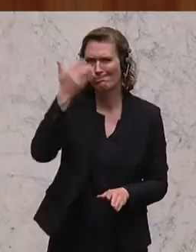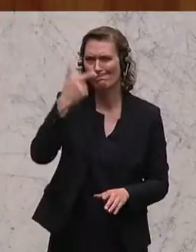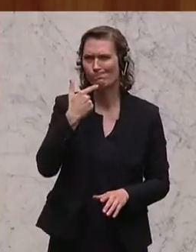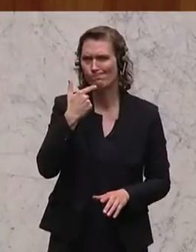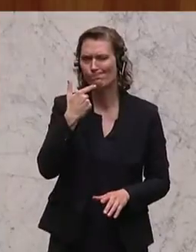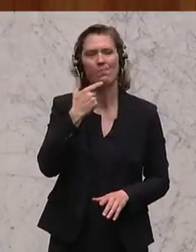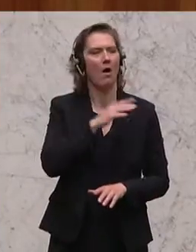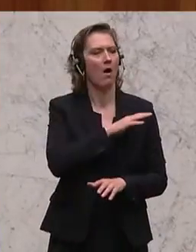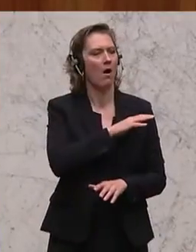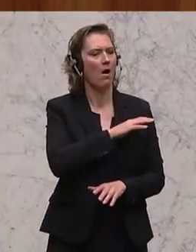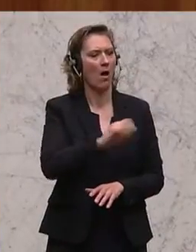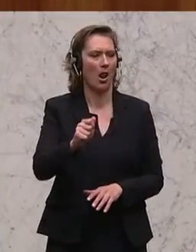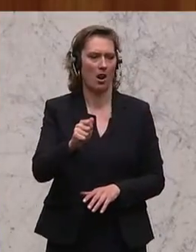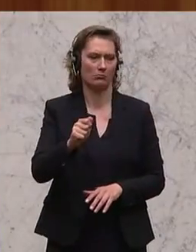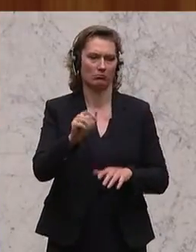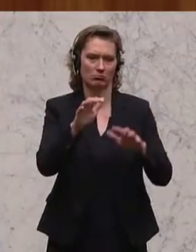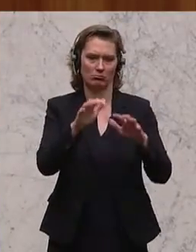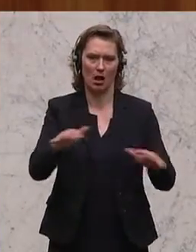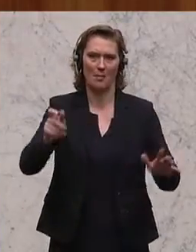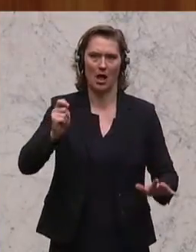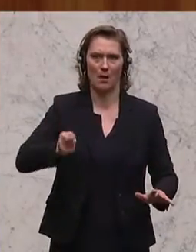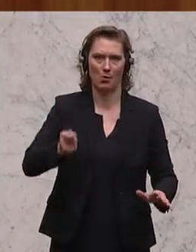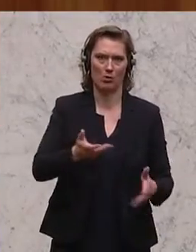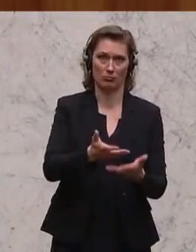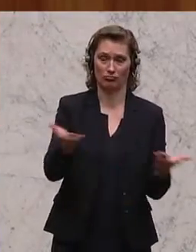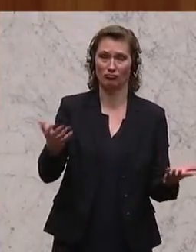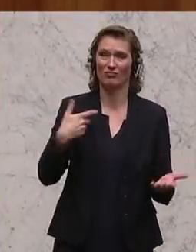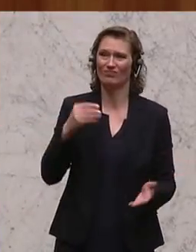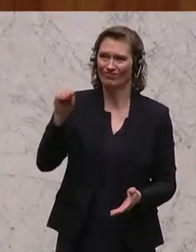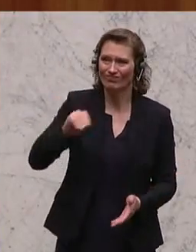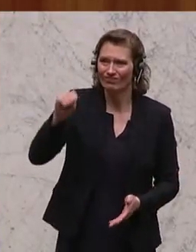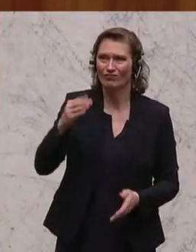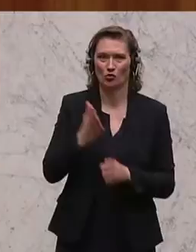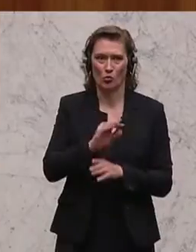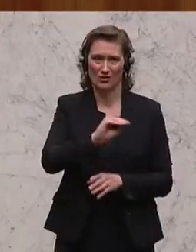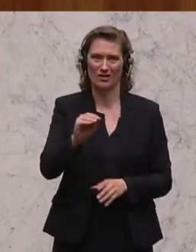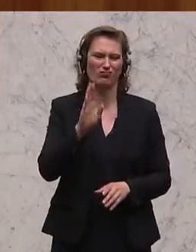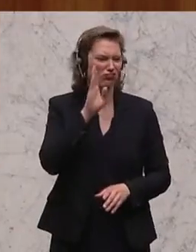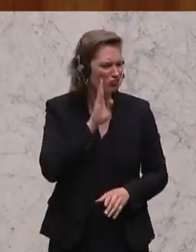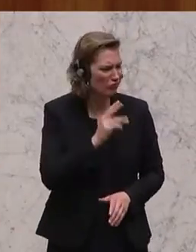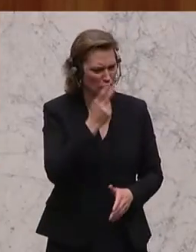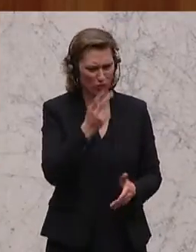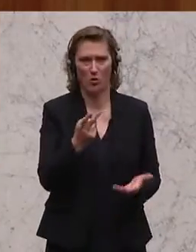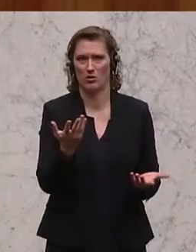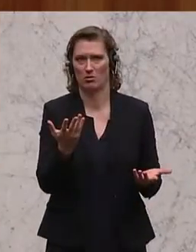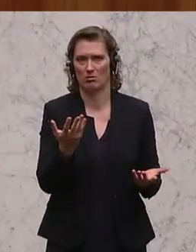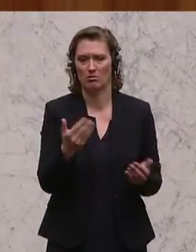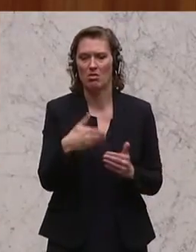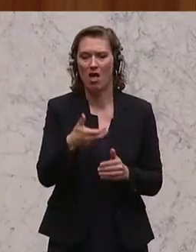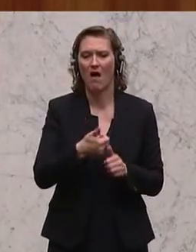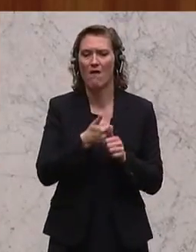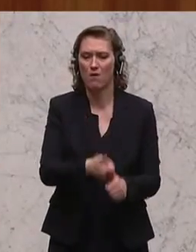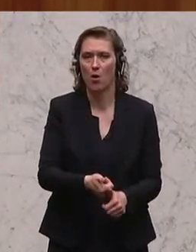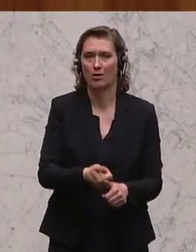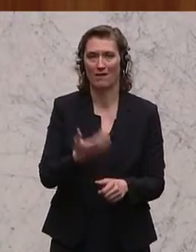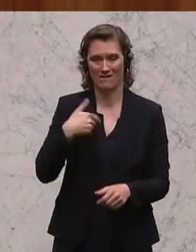an alle Abgeordnete, Parlamentarier appelliert habe, zu schauen, dass wir tatsächlich für die Nachfolge